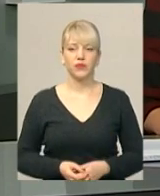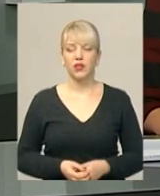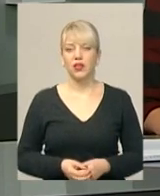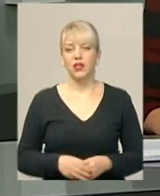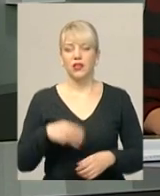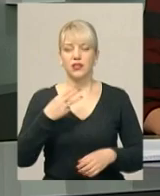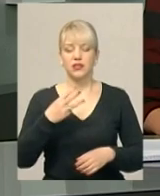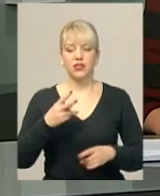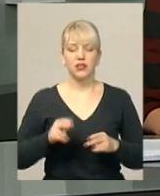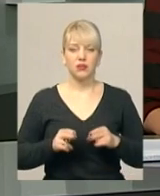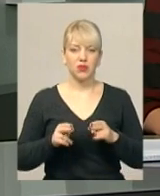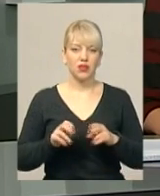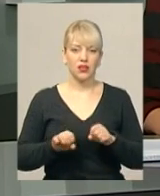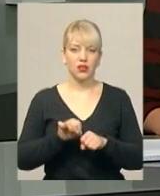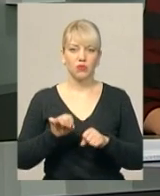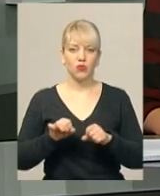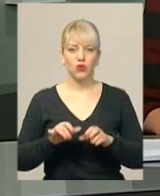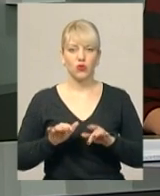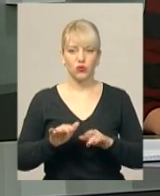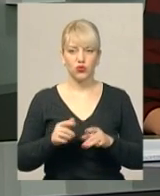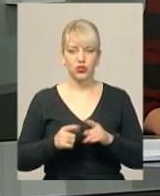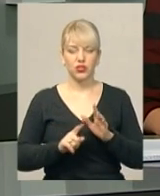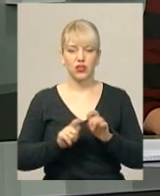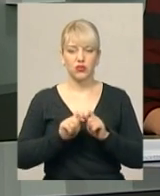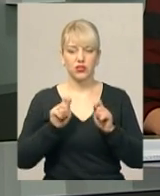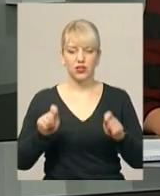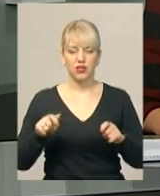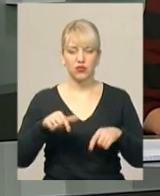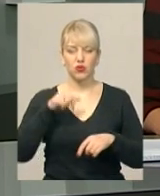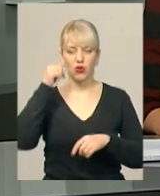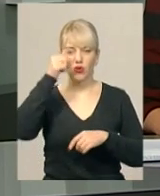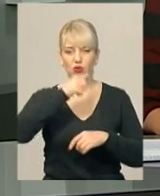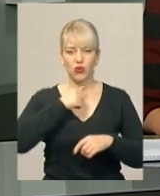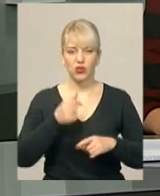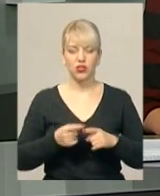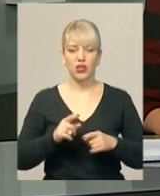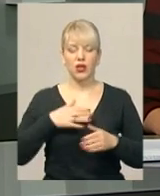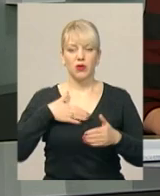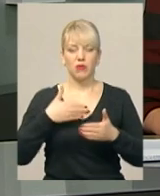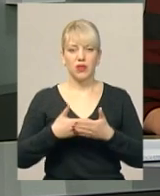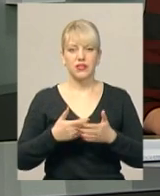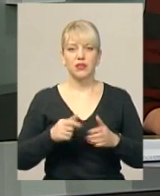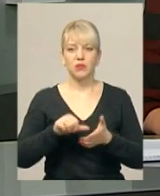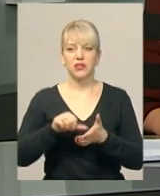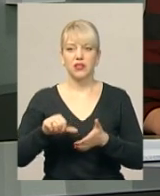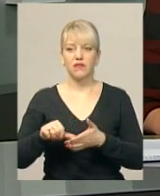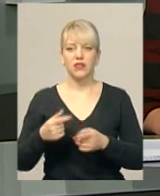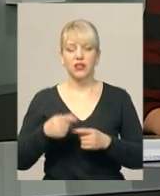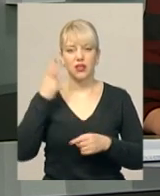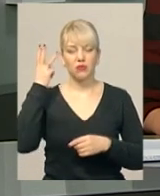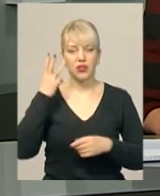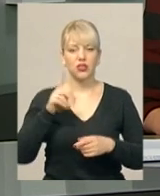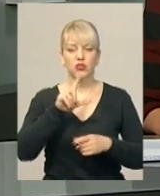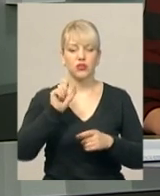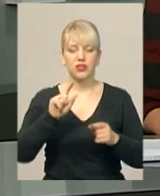33 кримінальних правопорушення розкрили цьогоріч представники громадських формувань на Хмельниччині, що створені за програмою управління Національної